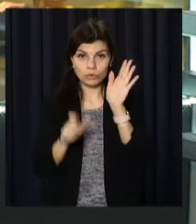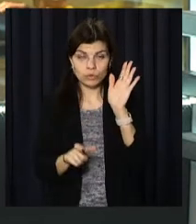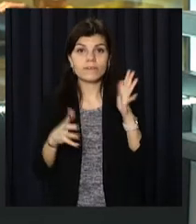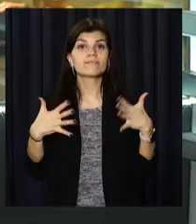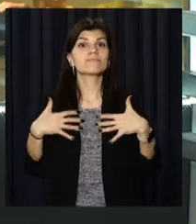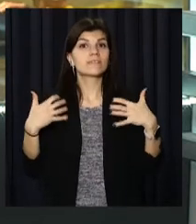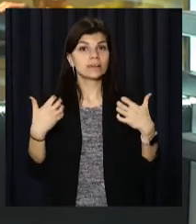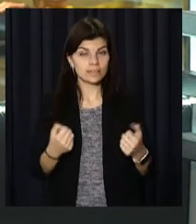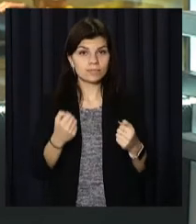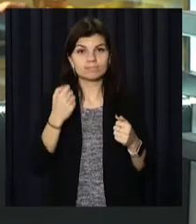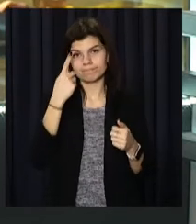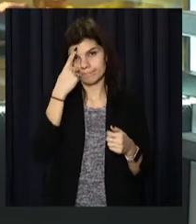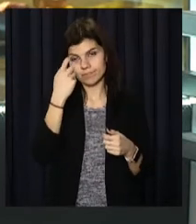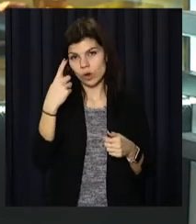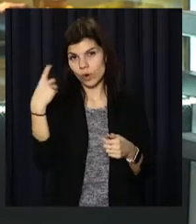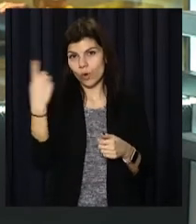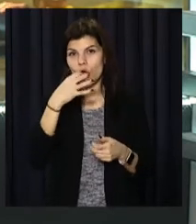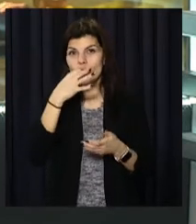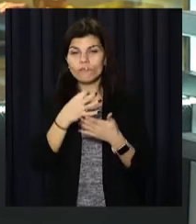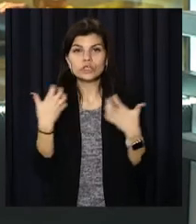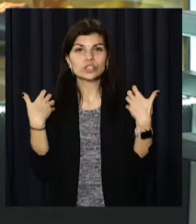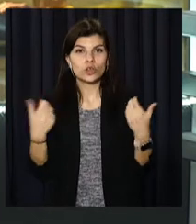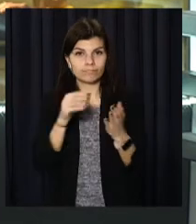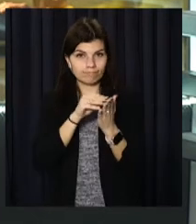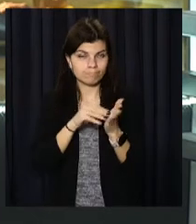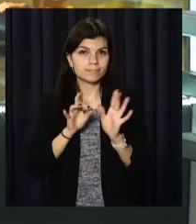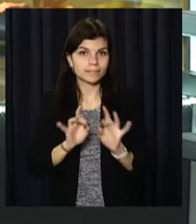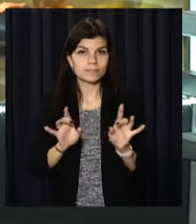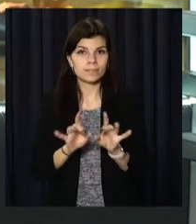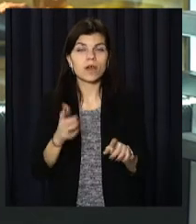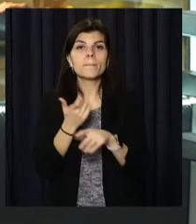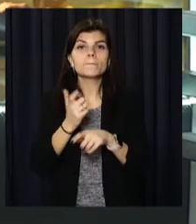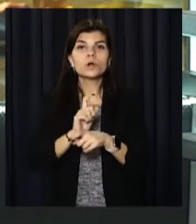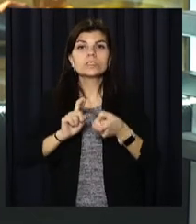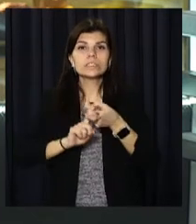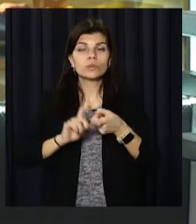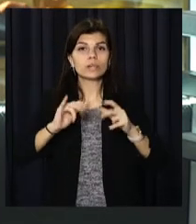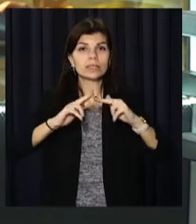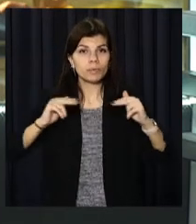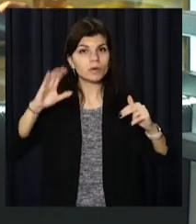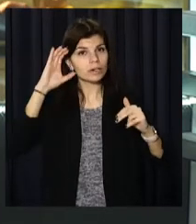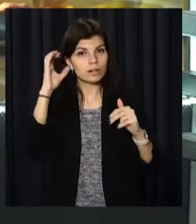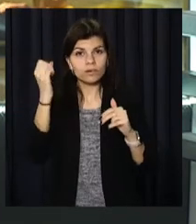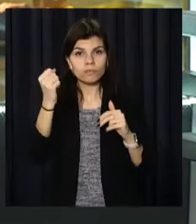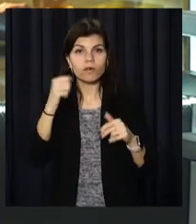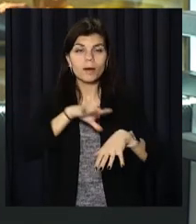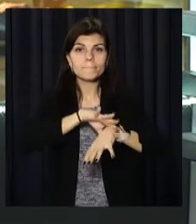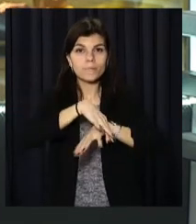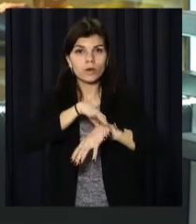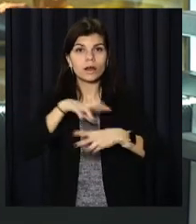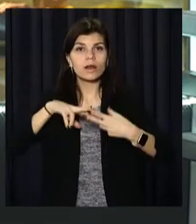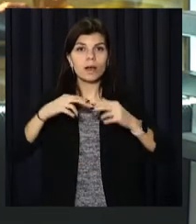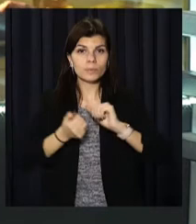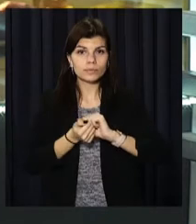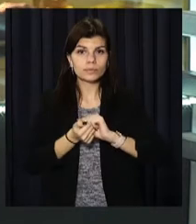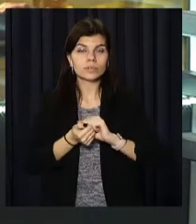подолали, про це повідомили в обласному департаменті охорони здоров'я. Найбільше заражених у Дніпрі, Кривому Розі, Павлограді, Кам